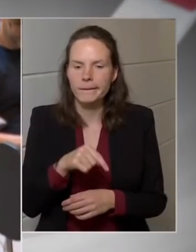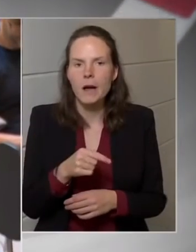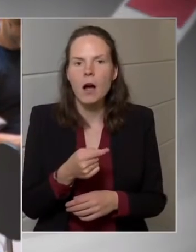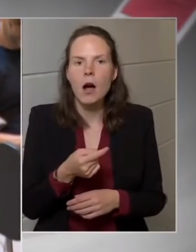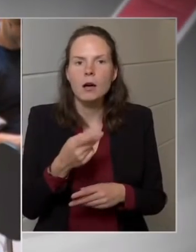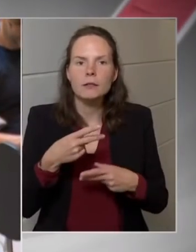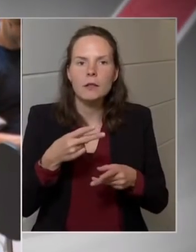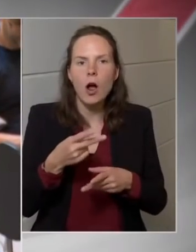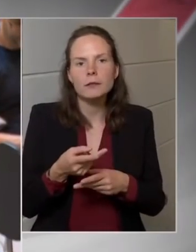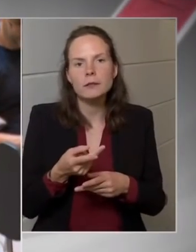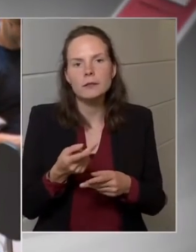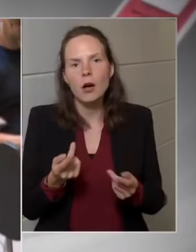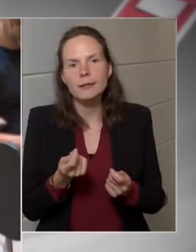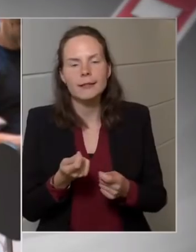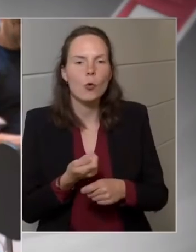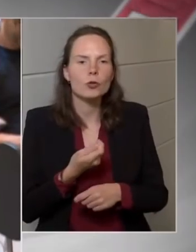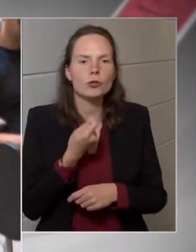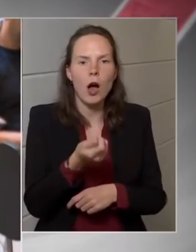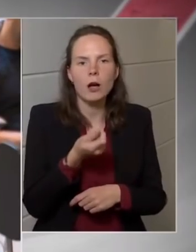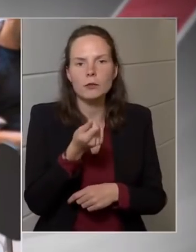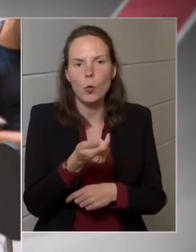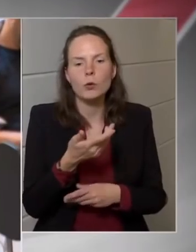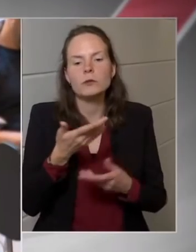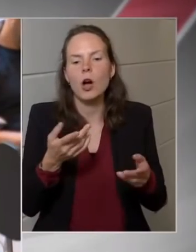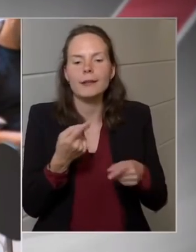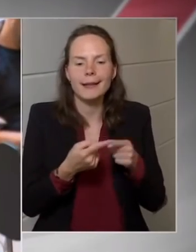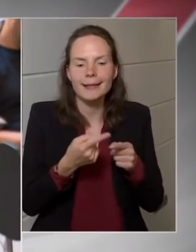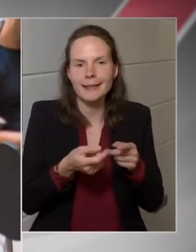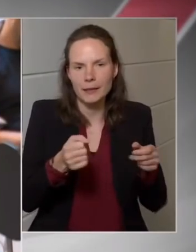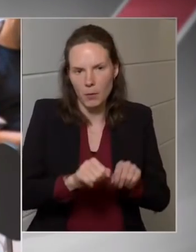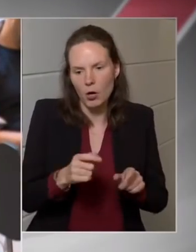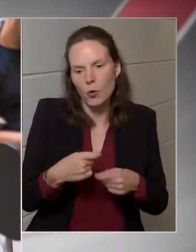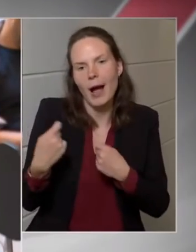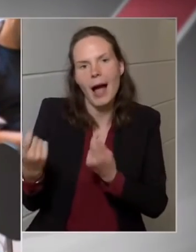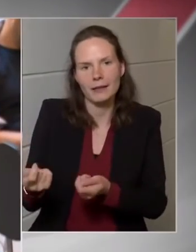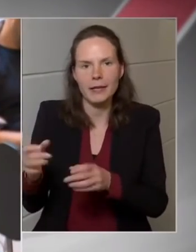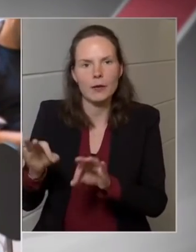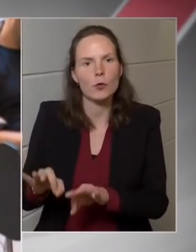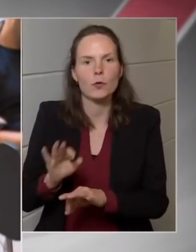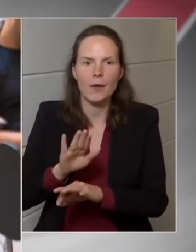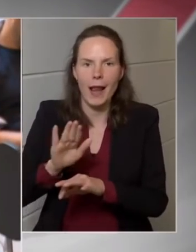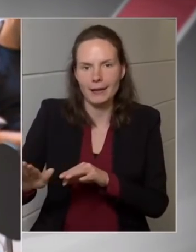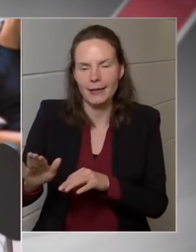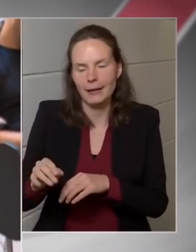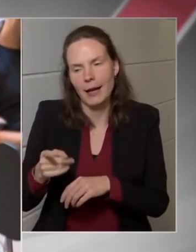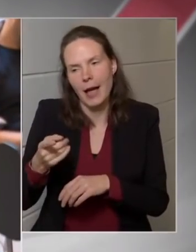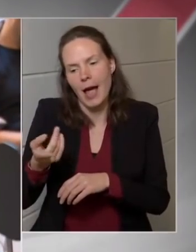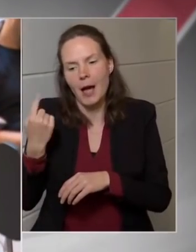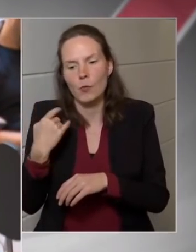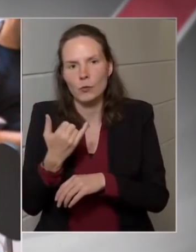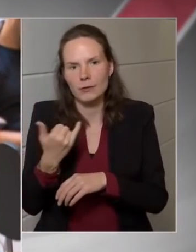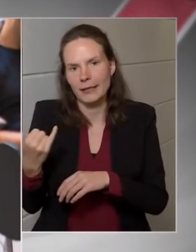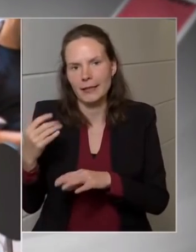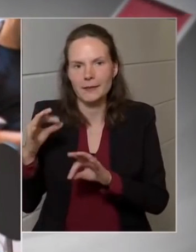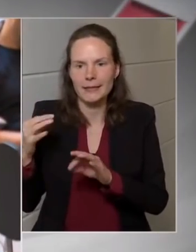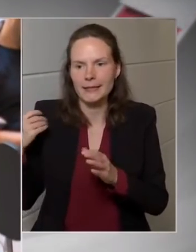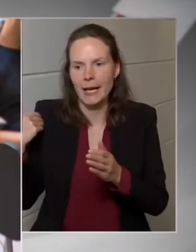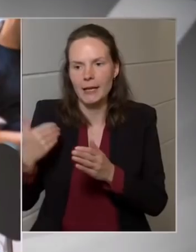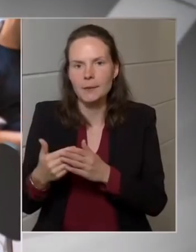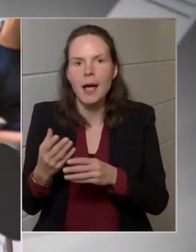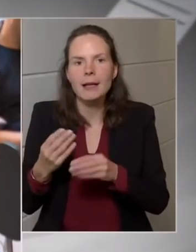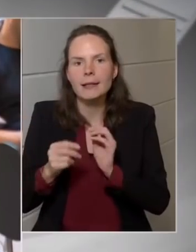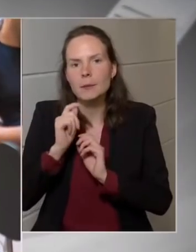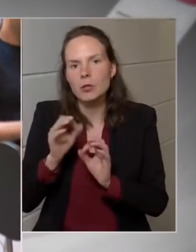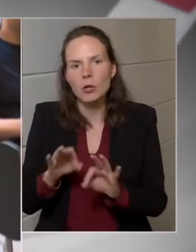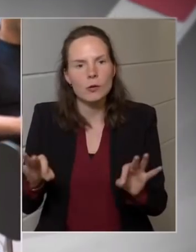adónak a nagy részét a bankok át is tolták szépen az ügyfelekre az elmúlt évtizedben, ezért Magyarországon az egyik